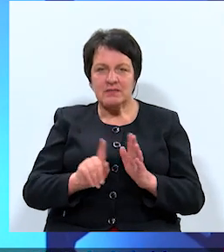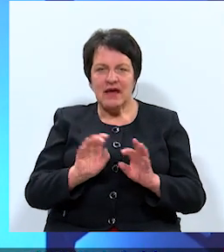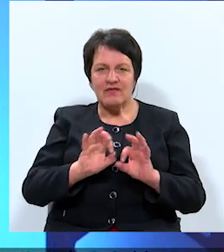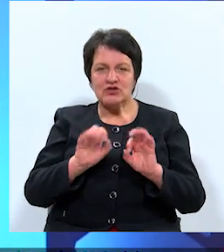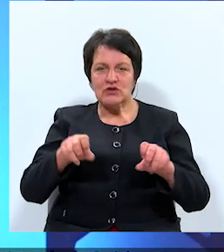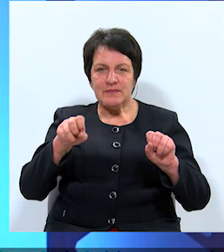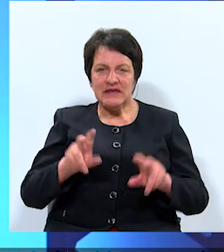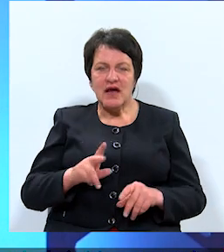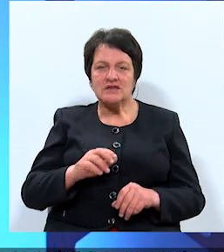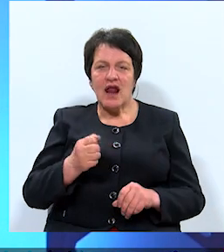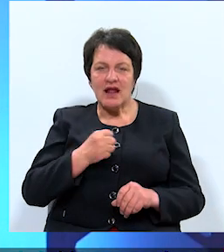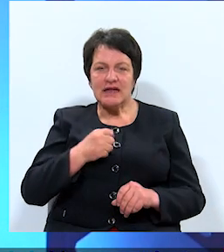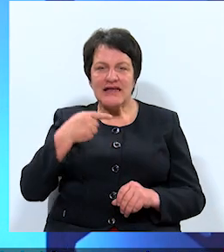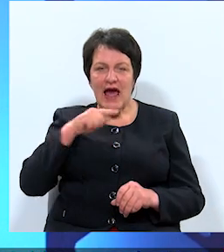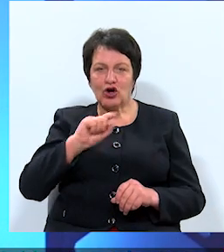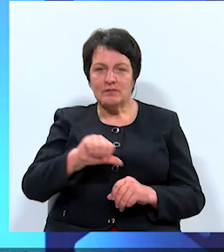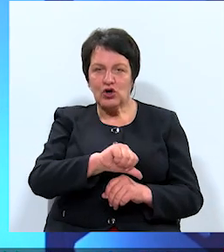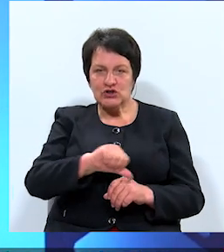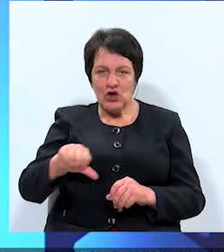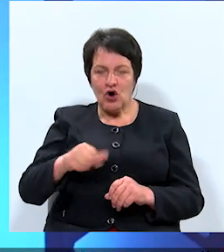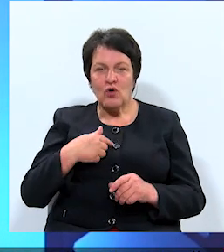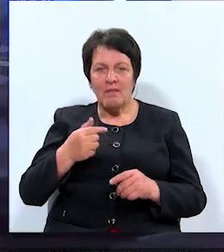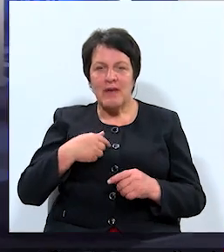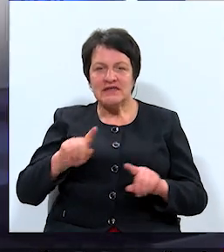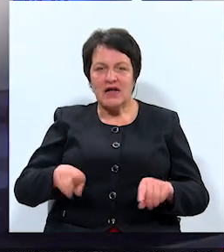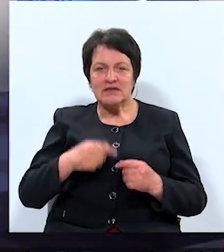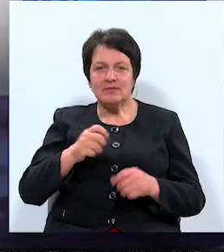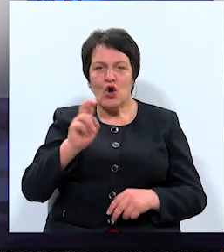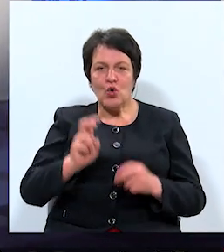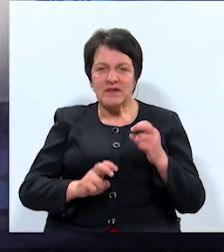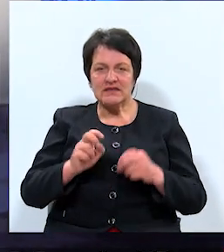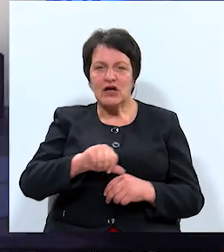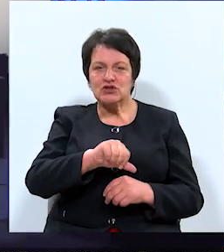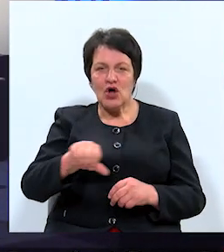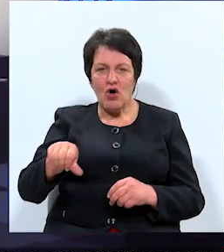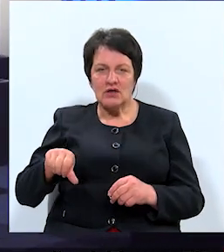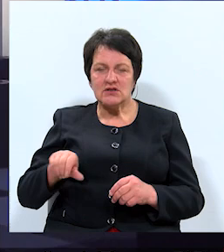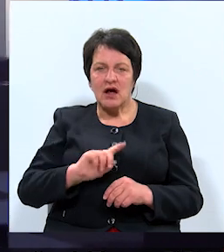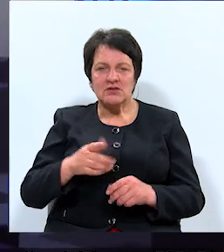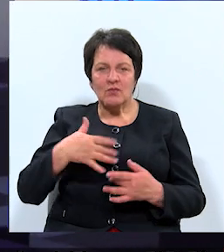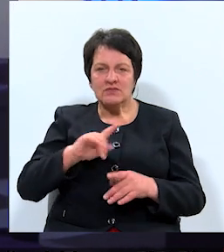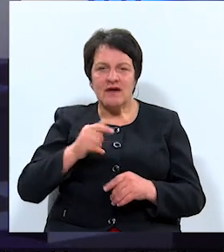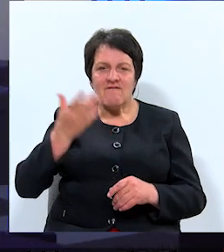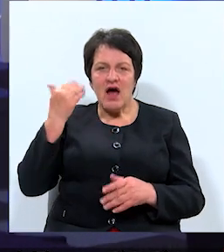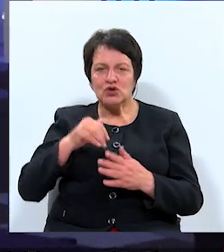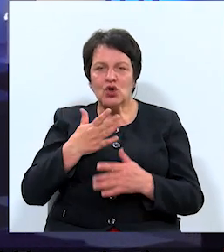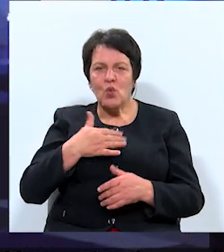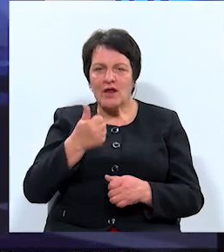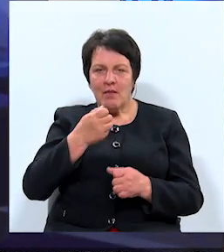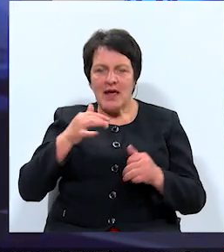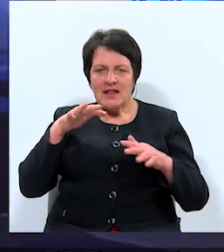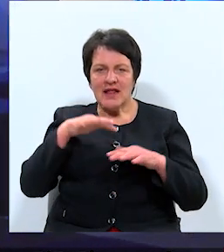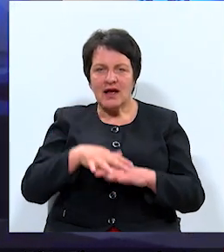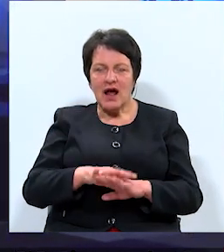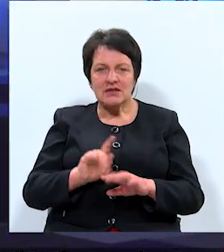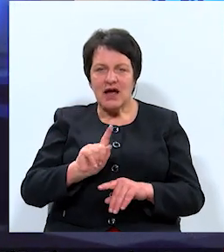speciāla Latgales ekonomisko zonu. Mēs attīstam rūpnieciskā zonas, kas mums ir vēsturiski ļoti labi integrētas. Tā ir